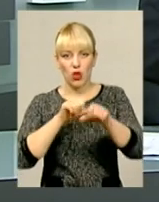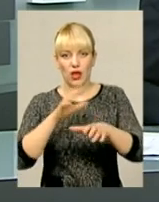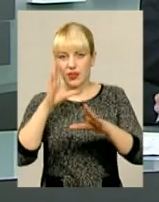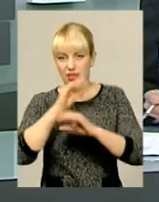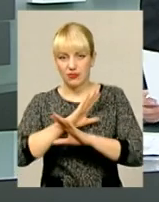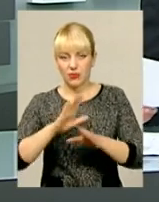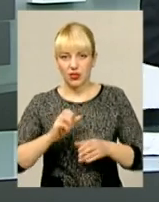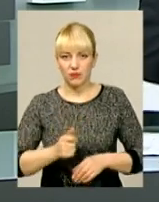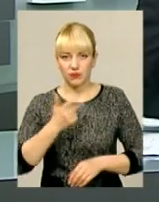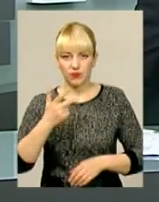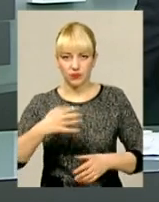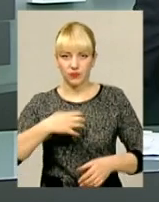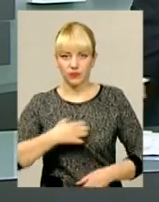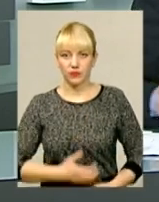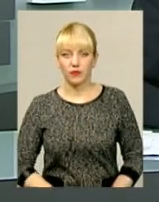головні нагороди турніру.